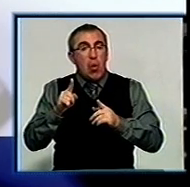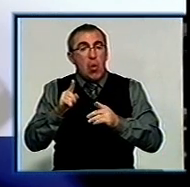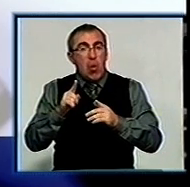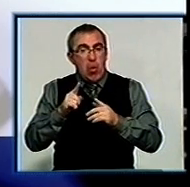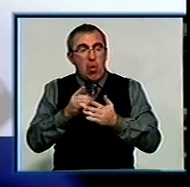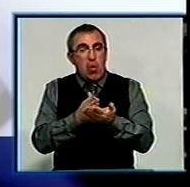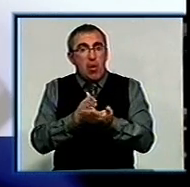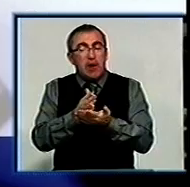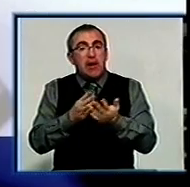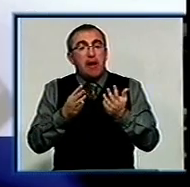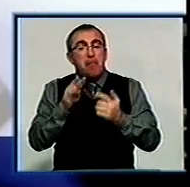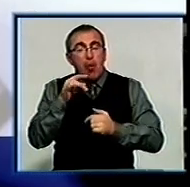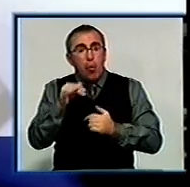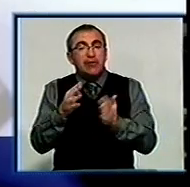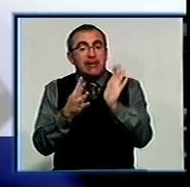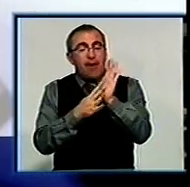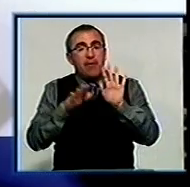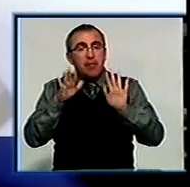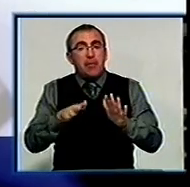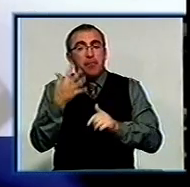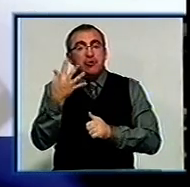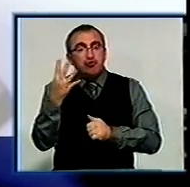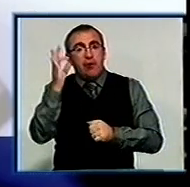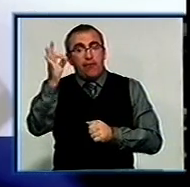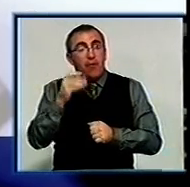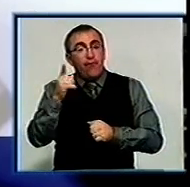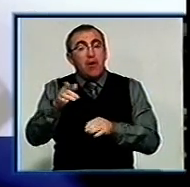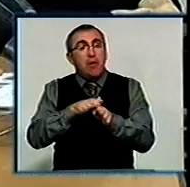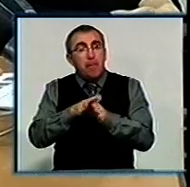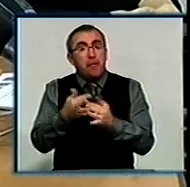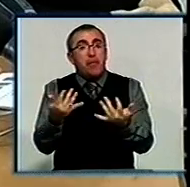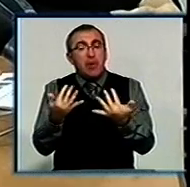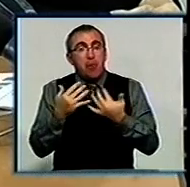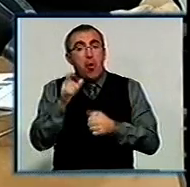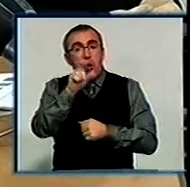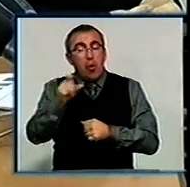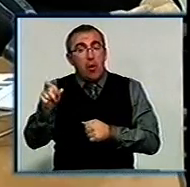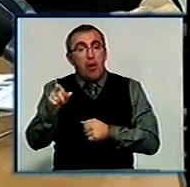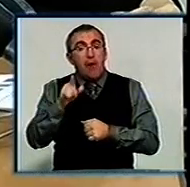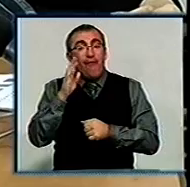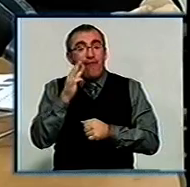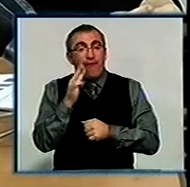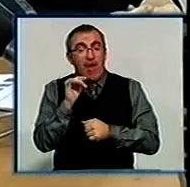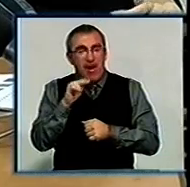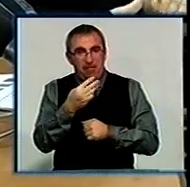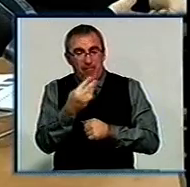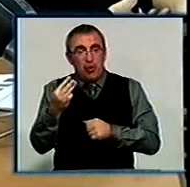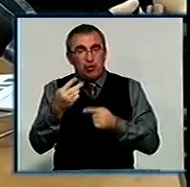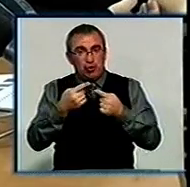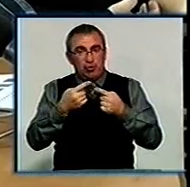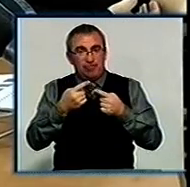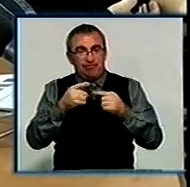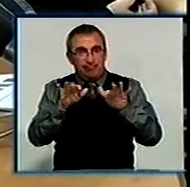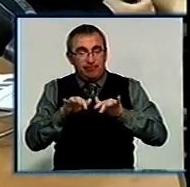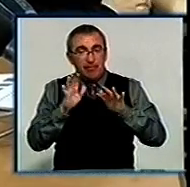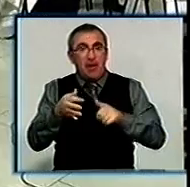рейтингу посів дев'яте місце з результатом у 54%. Він проводить прийоми громадян. Натомість на веб-сторінці Ради відсутня декларація